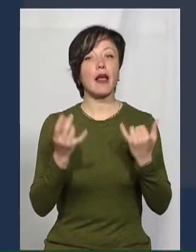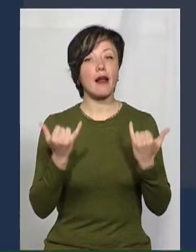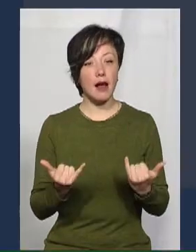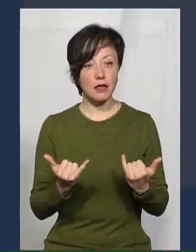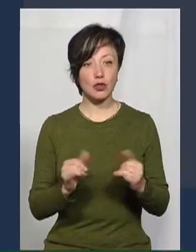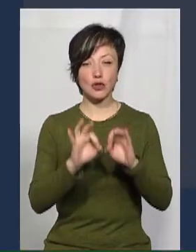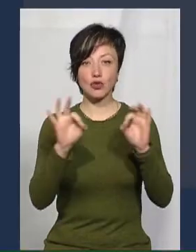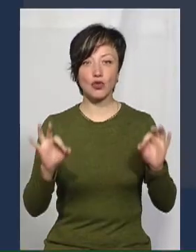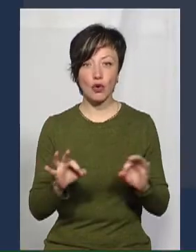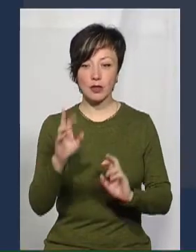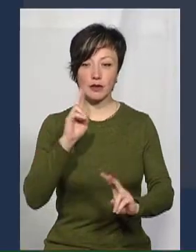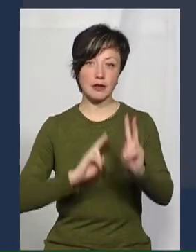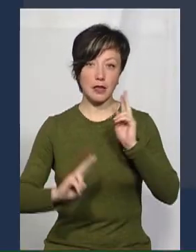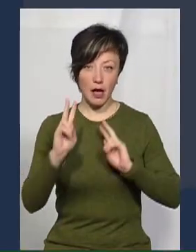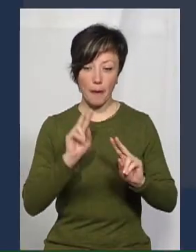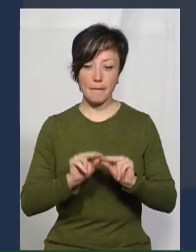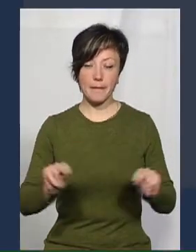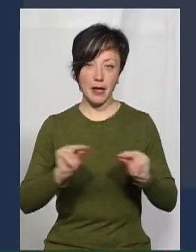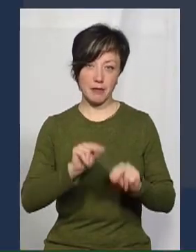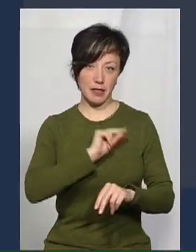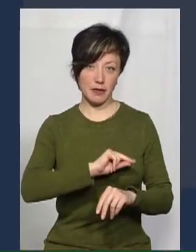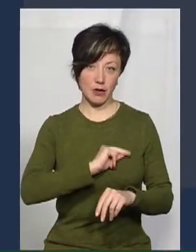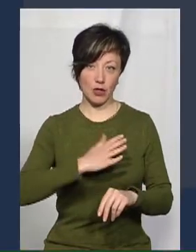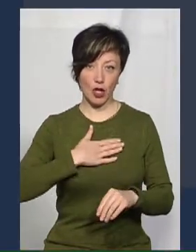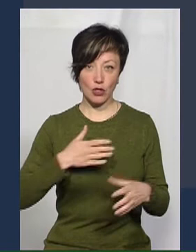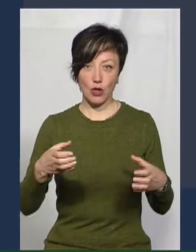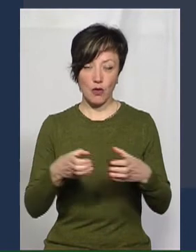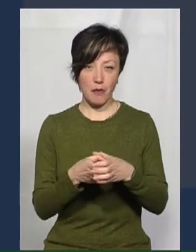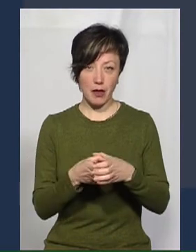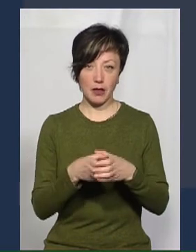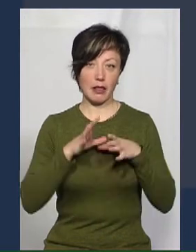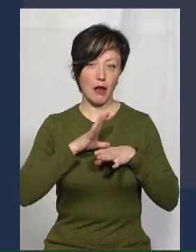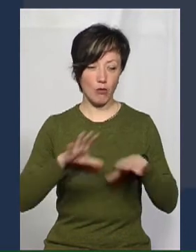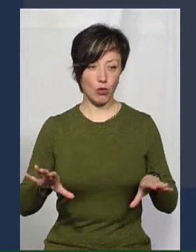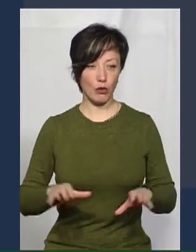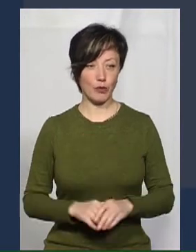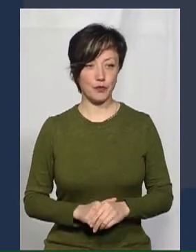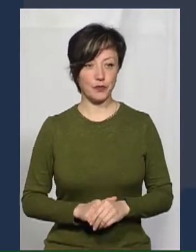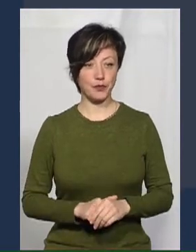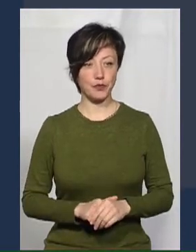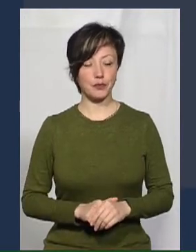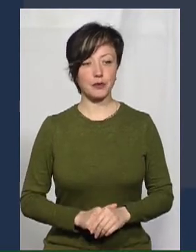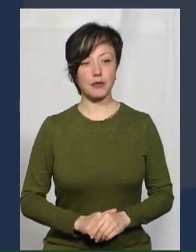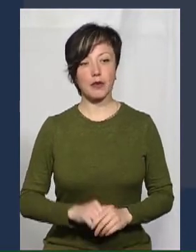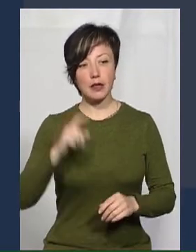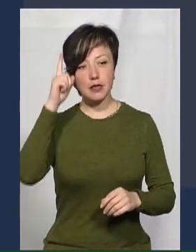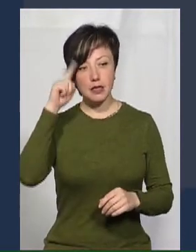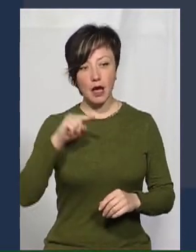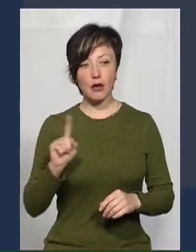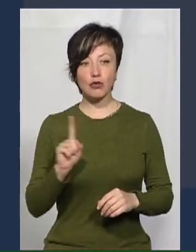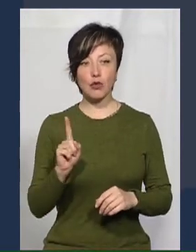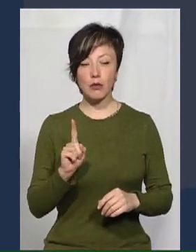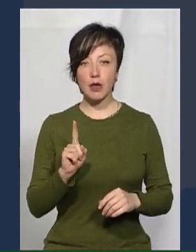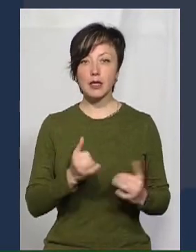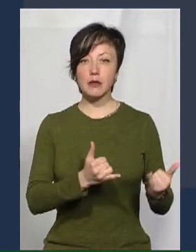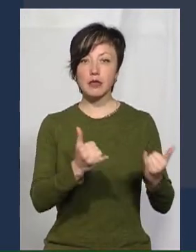наразі жодного таких звернень від педагогічних працівників нашої громади поки що не було. Знаю, що для